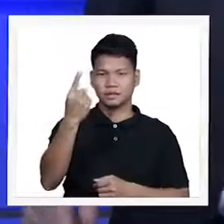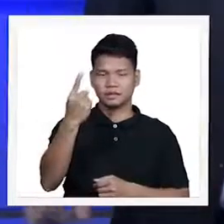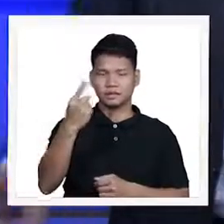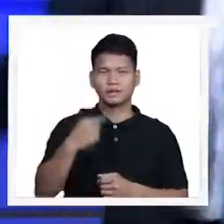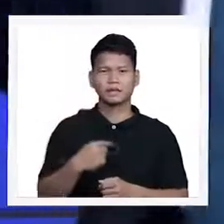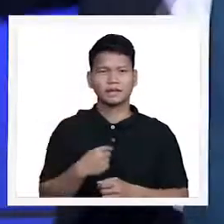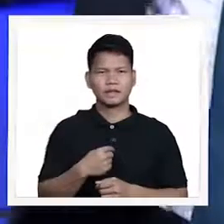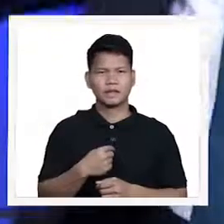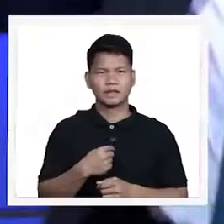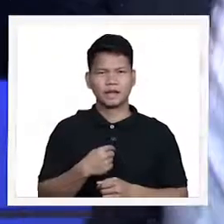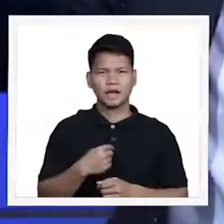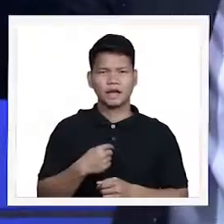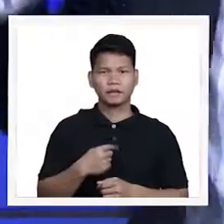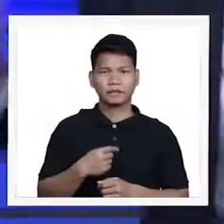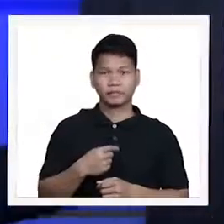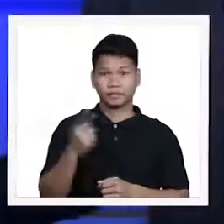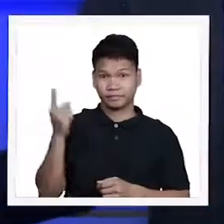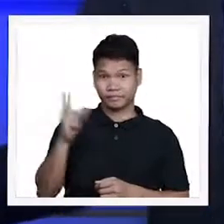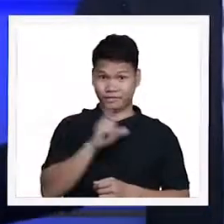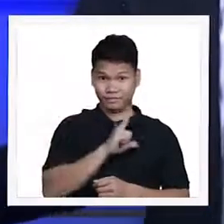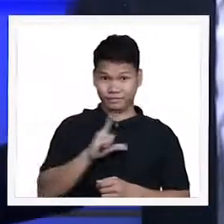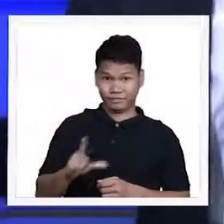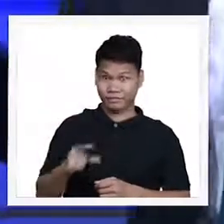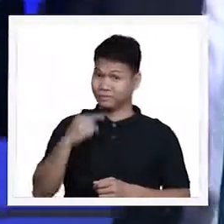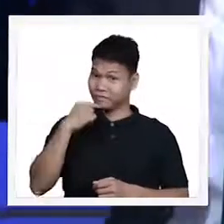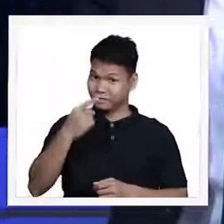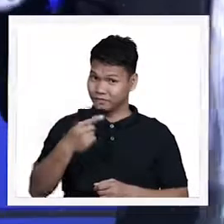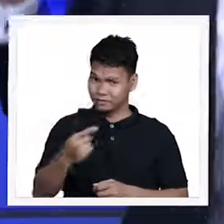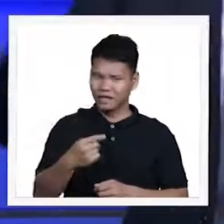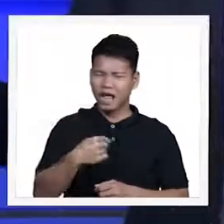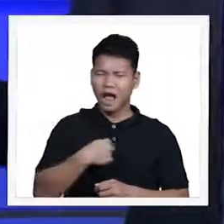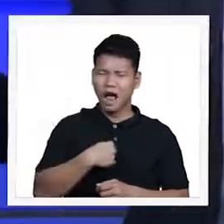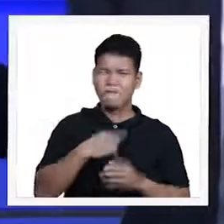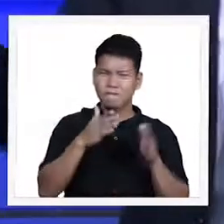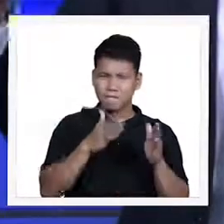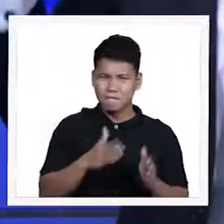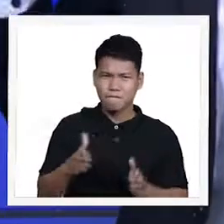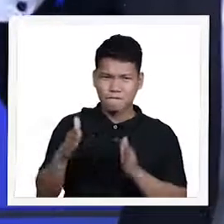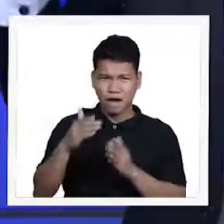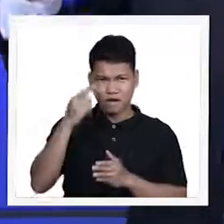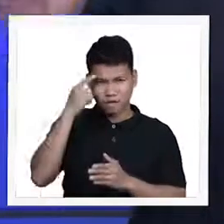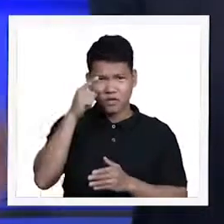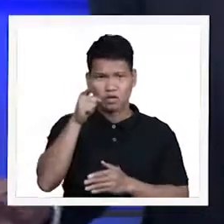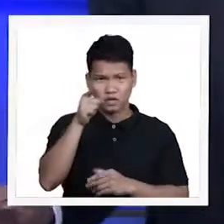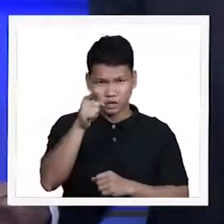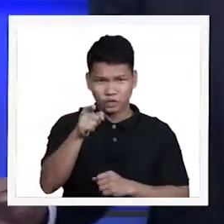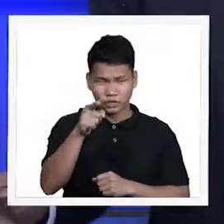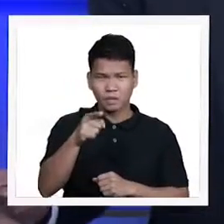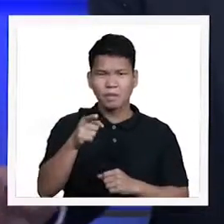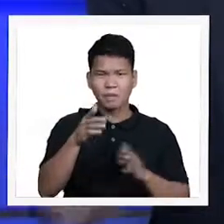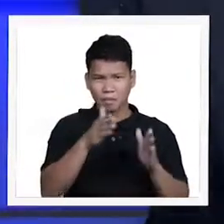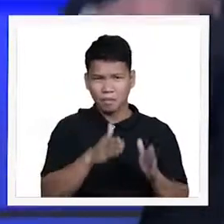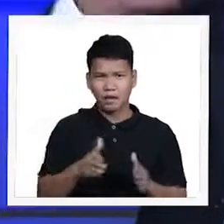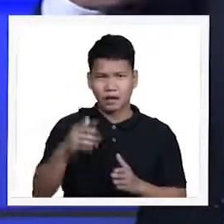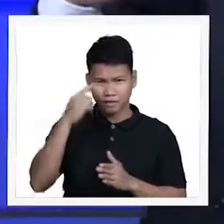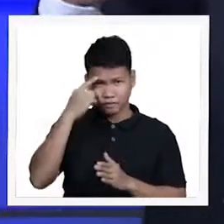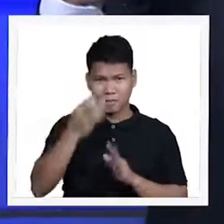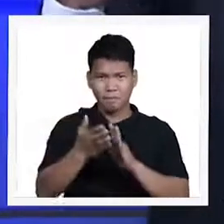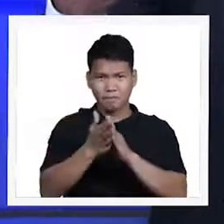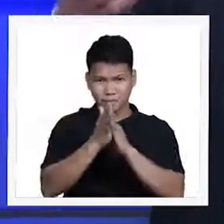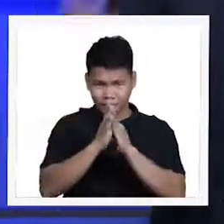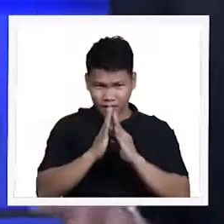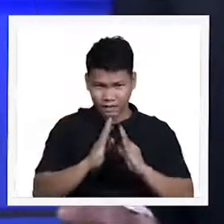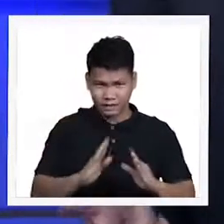the Lord. Ang Diyos mismo ang nagsabi. Plans for your peace and not